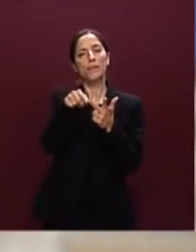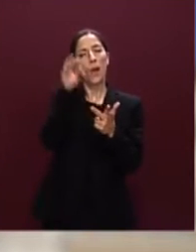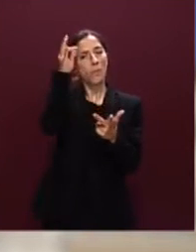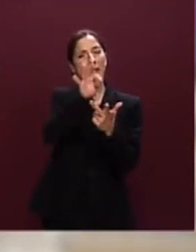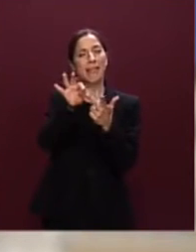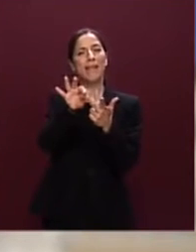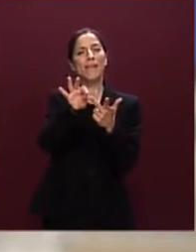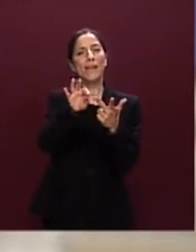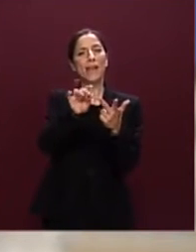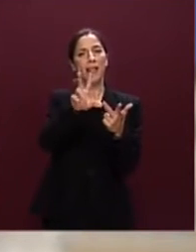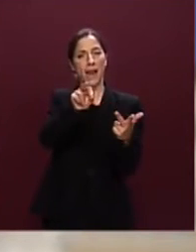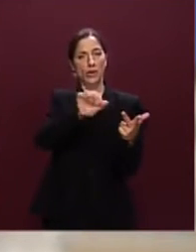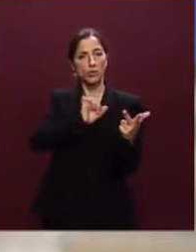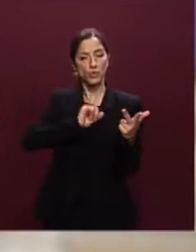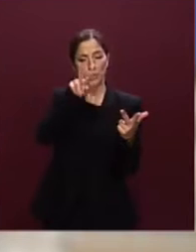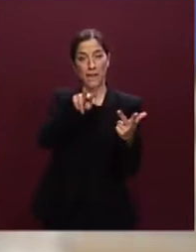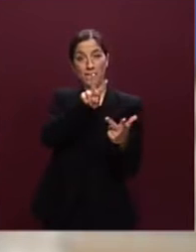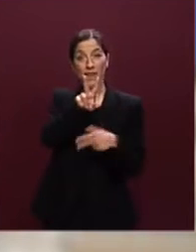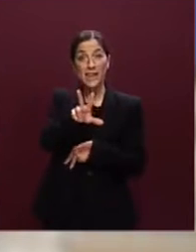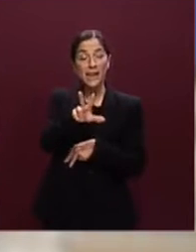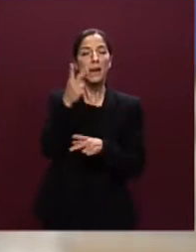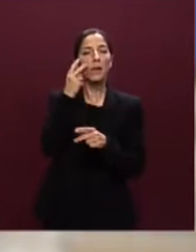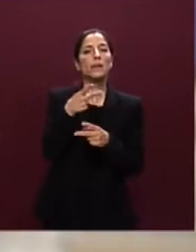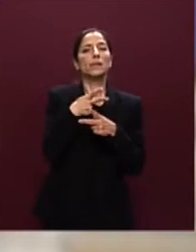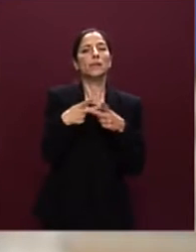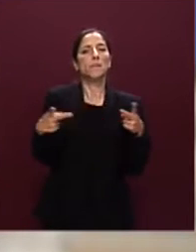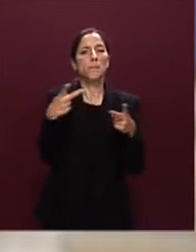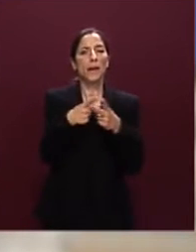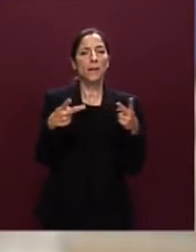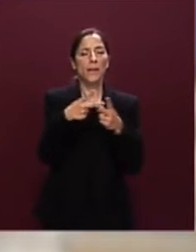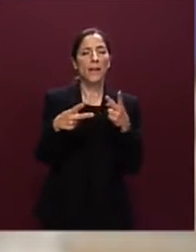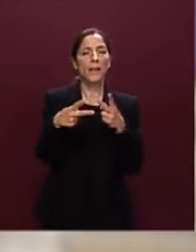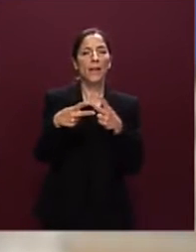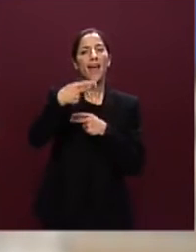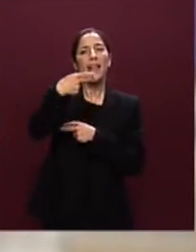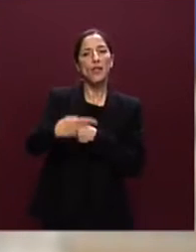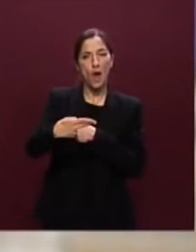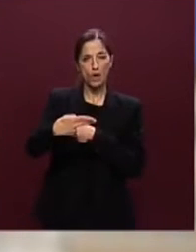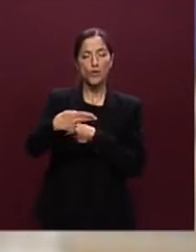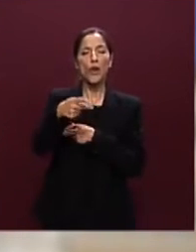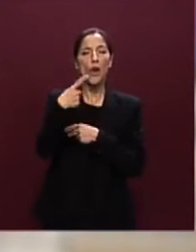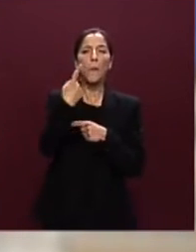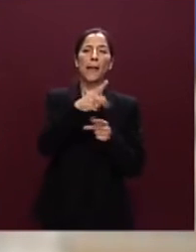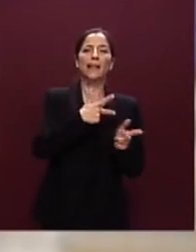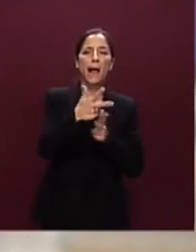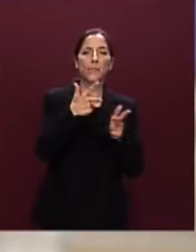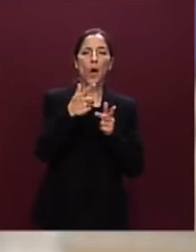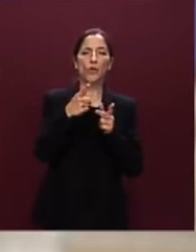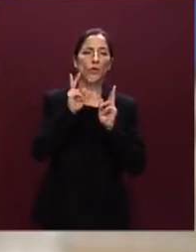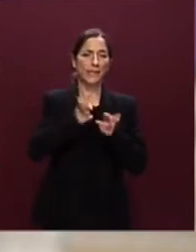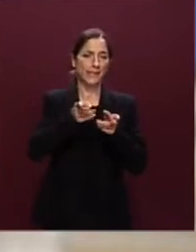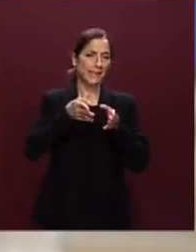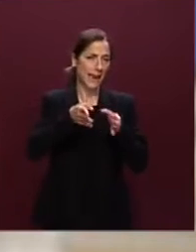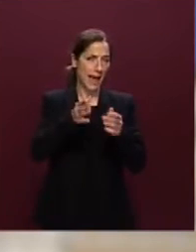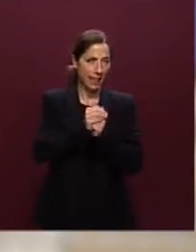2023 che è quello relativo alla sperimentazione dell'idrogeno del trasporto stradale il bando prevedeva i